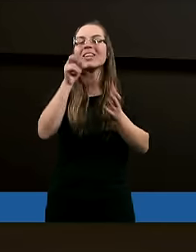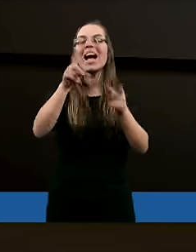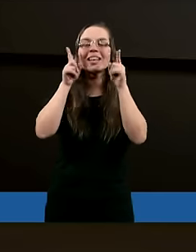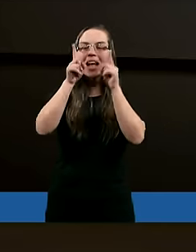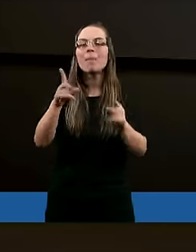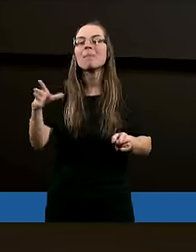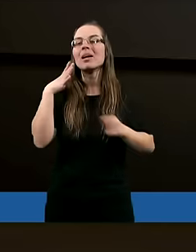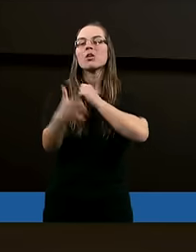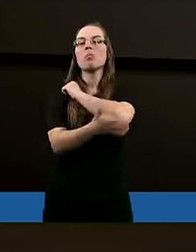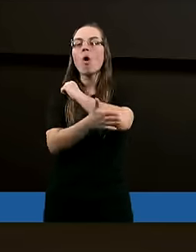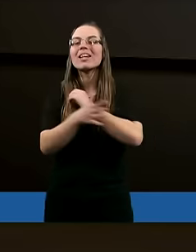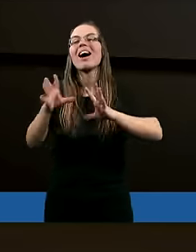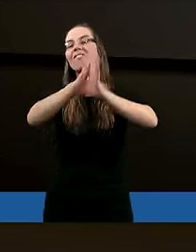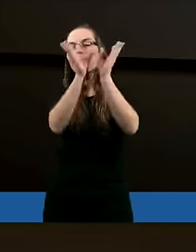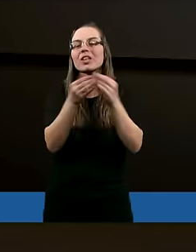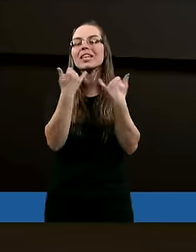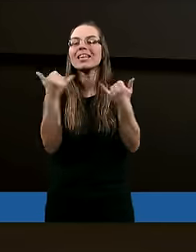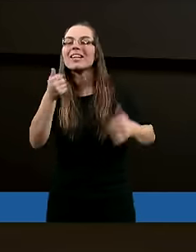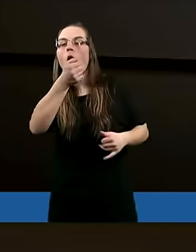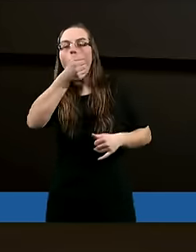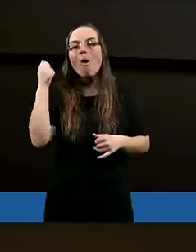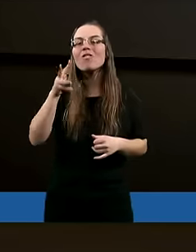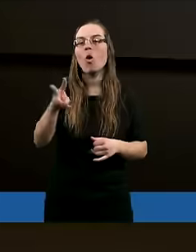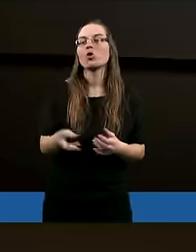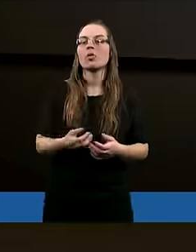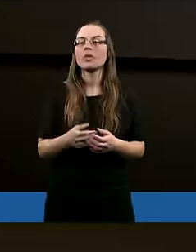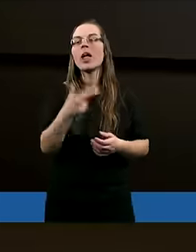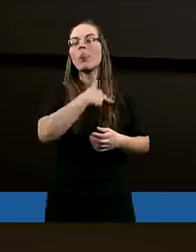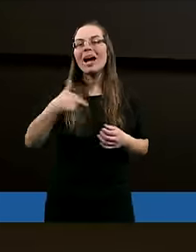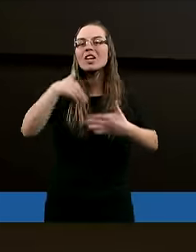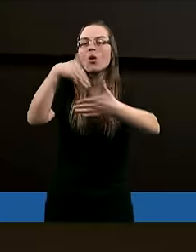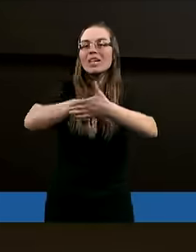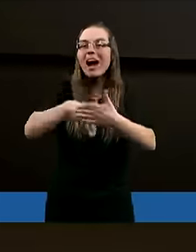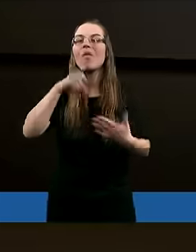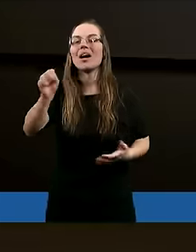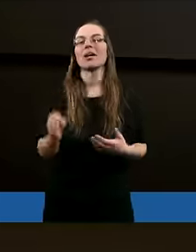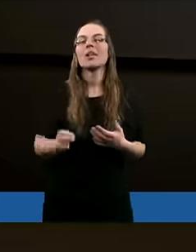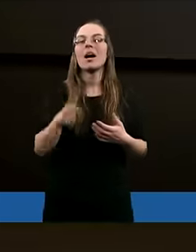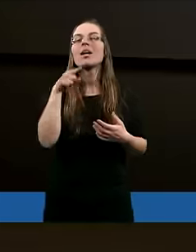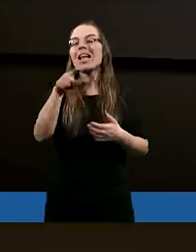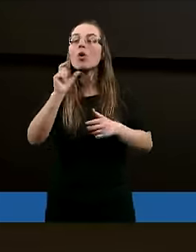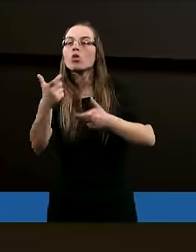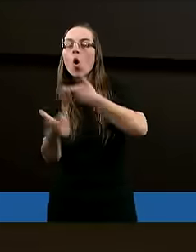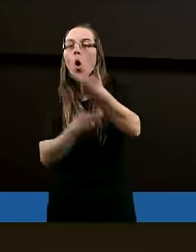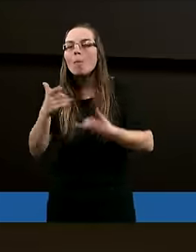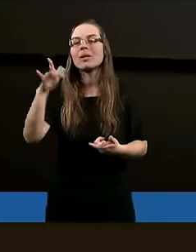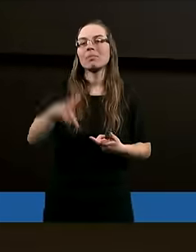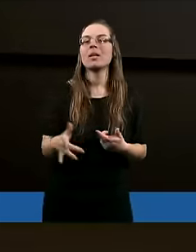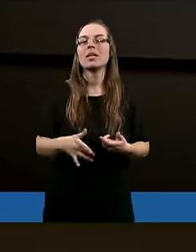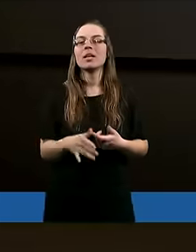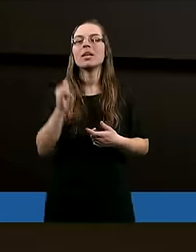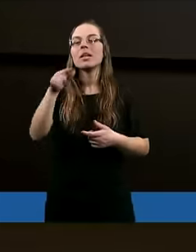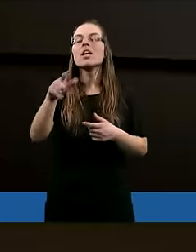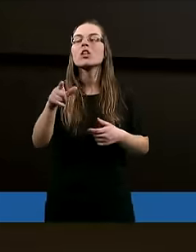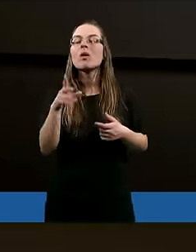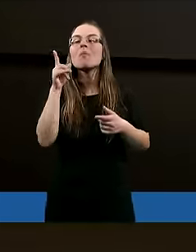naprawdę być podstawą wszystkich innych owoców naszego zachowania, tego co robimy. I czy